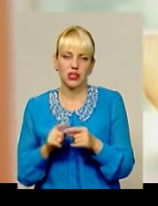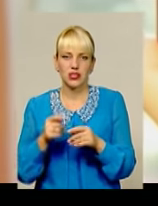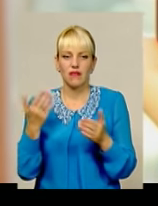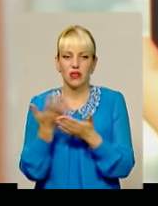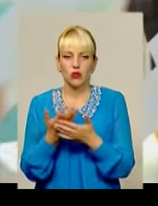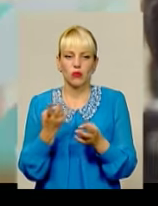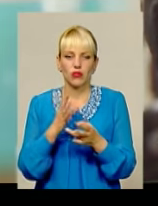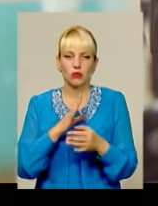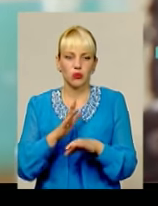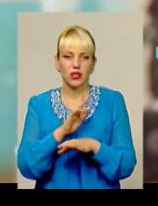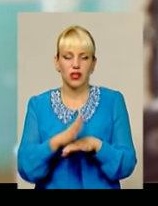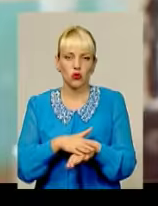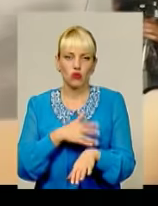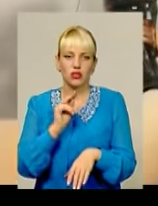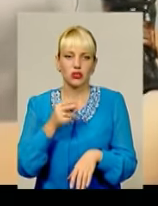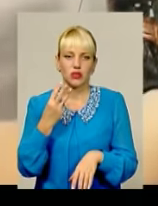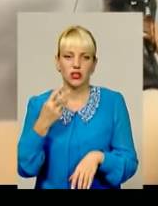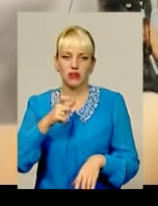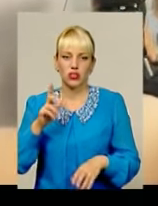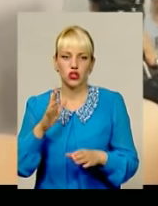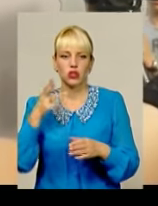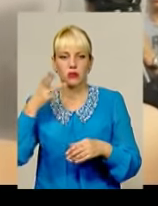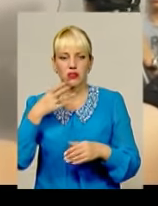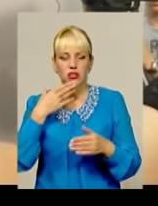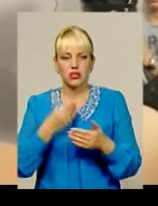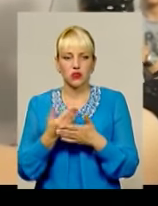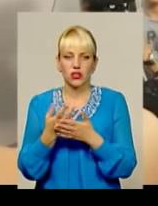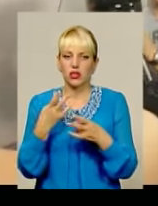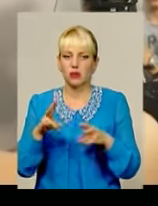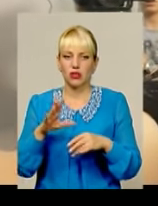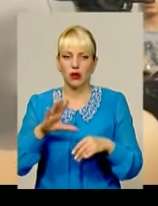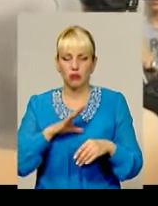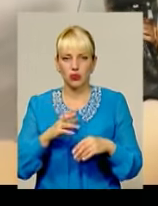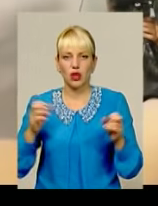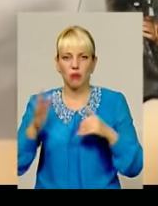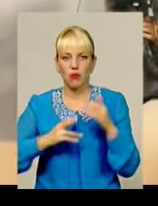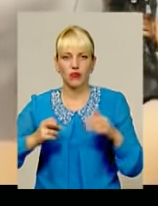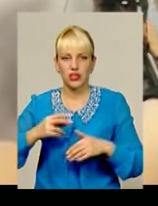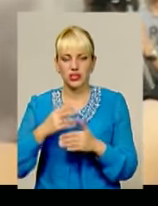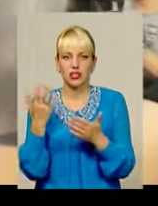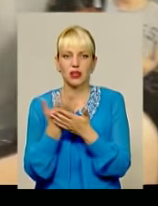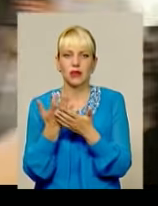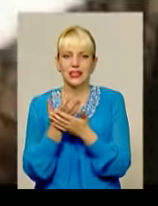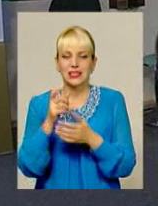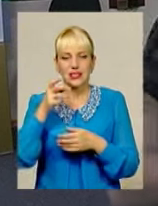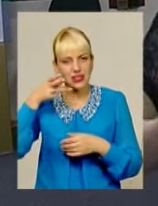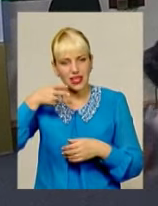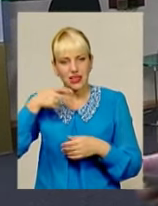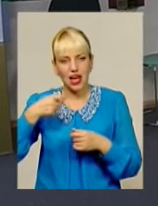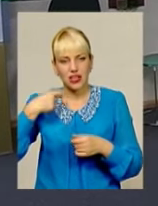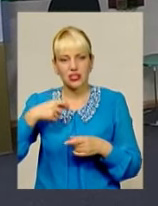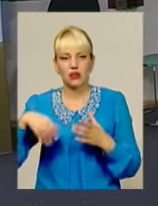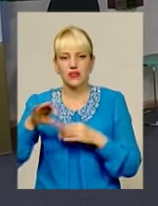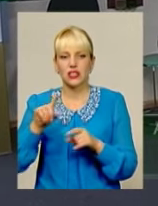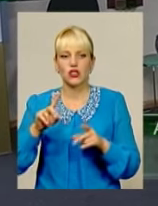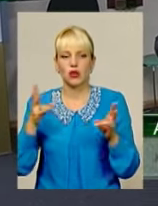повинне бути не довше трьох хвилин. Щоб зняти власний фільм, не потрібно бути професійним сценаристом, режисером чи оператором. Усе,